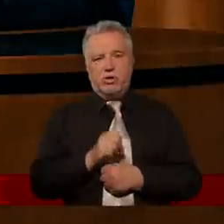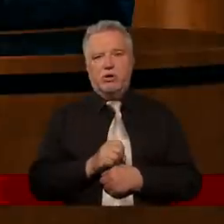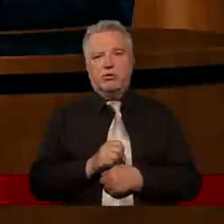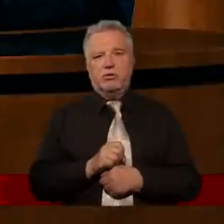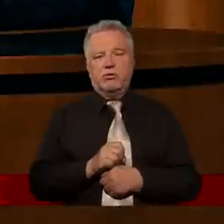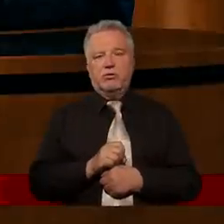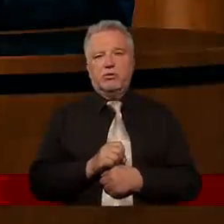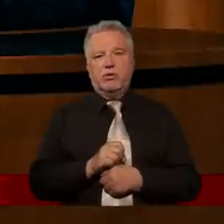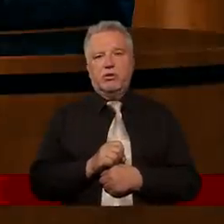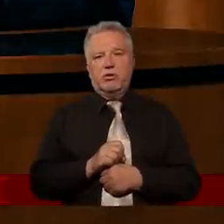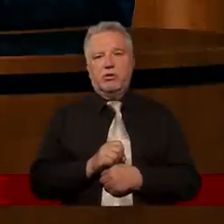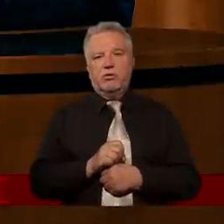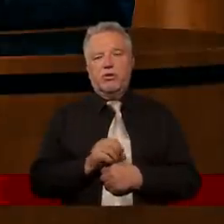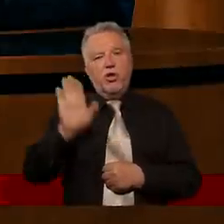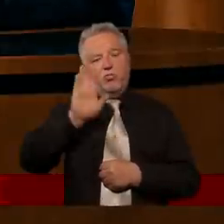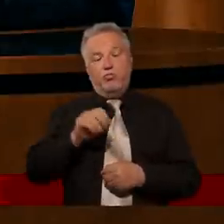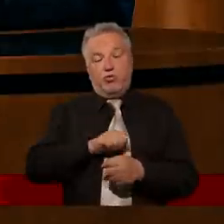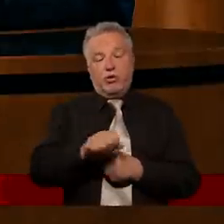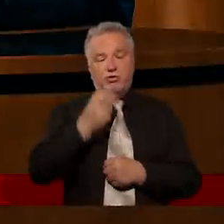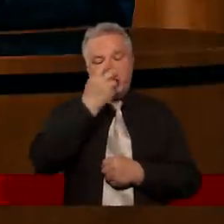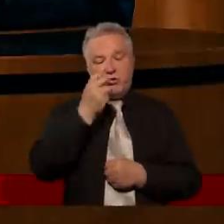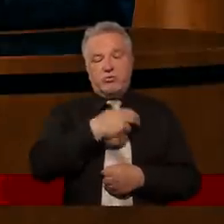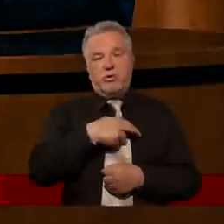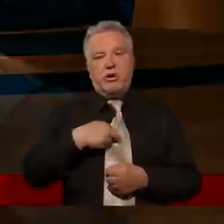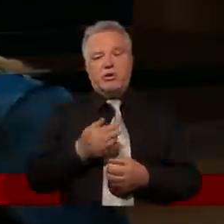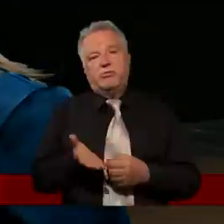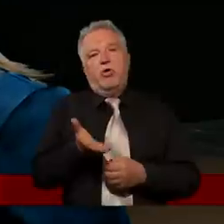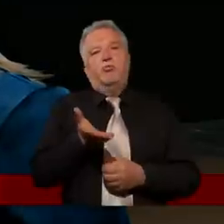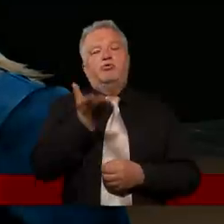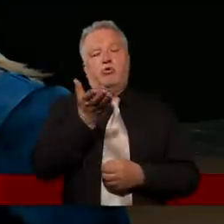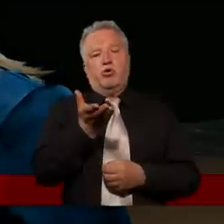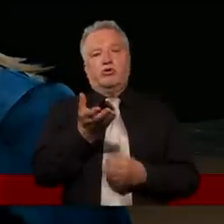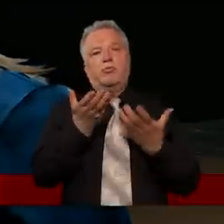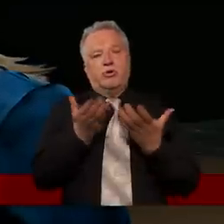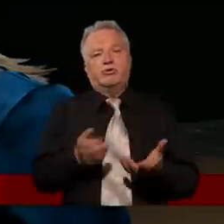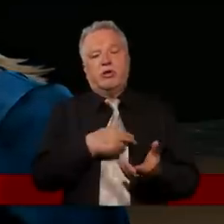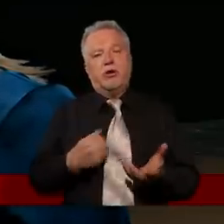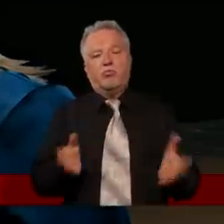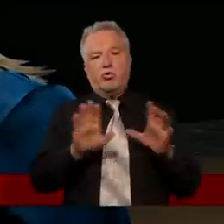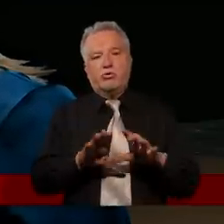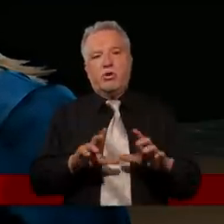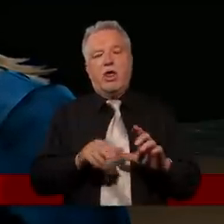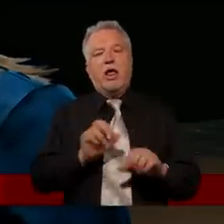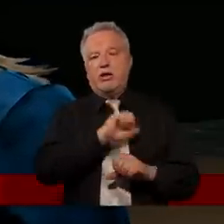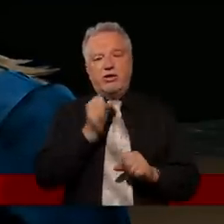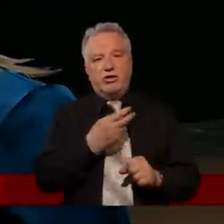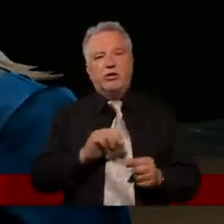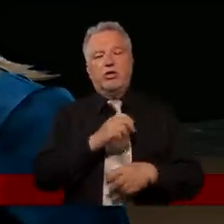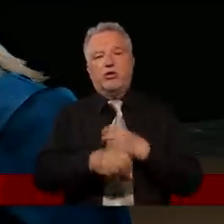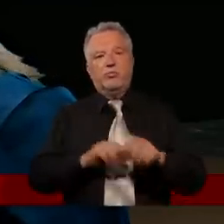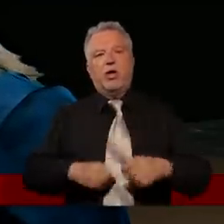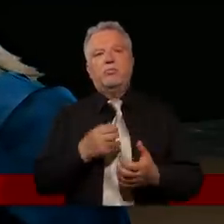że Bóg jak najbardziej jest zainteresowany naszym rozwojem i wzrostem i chce nam błogosławić, ale nigdy nie robi tego,